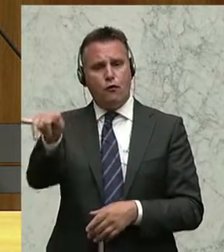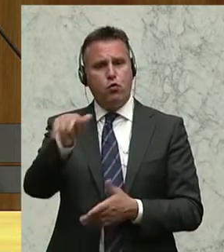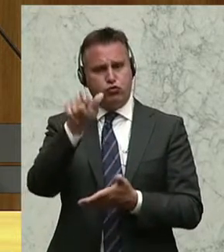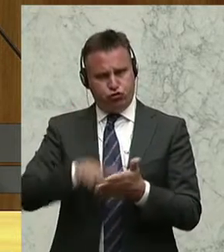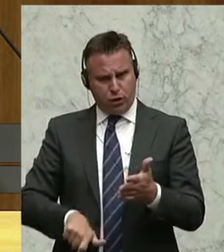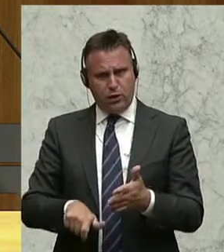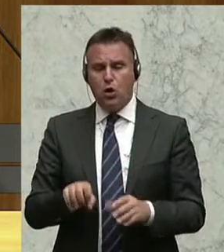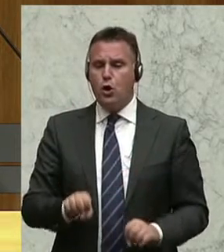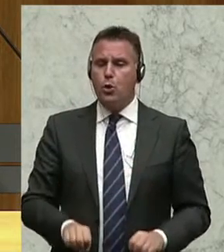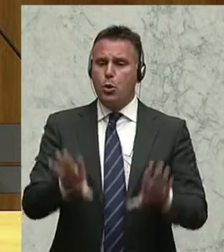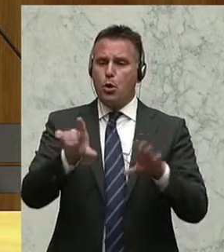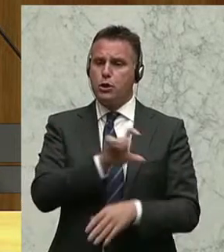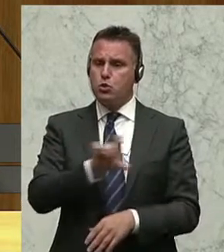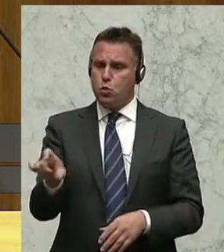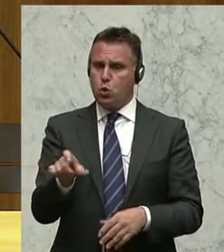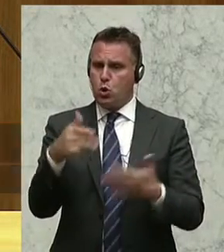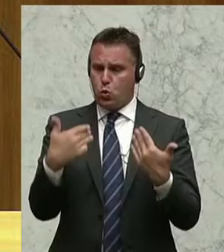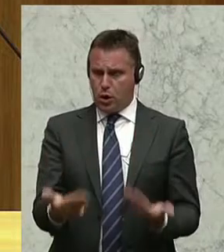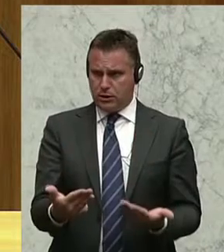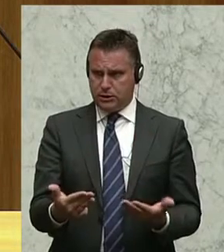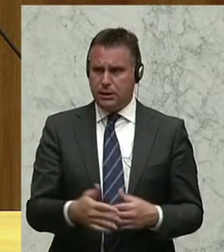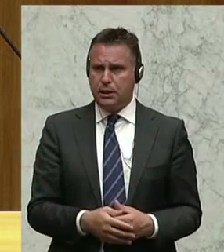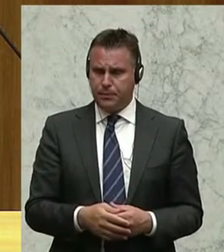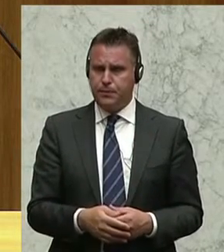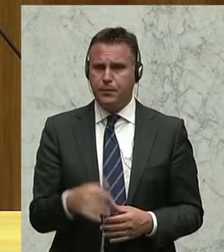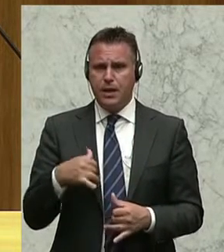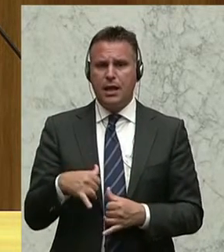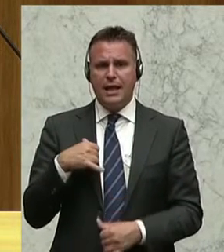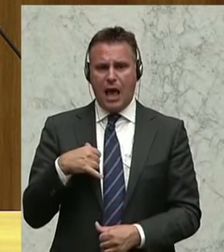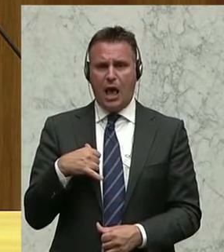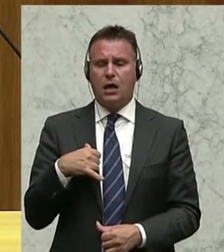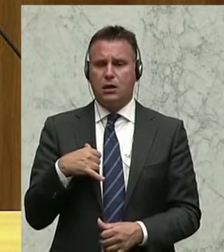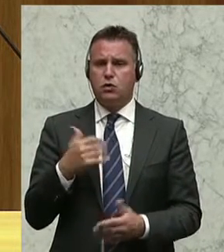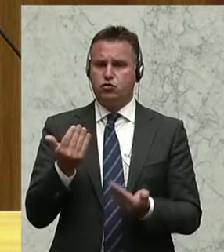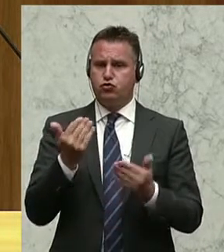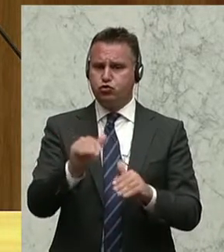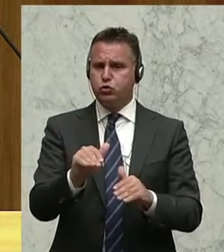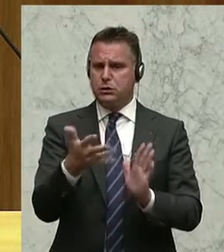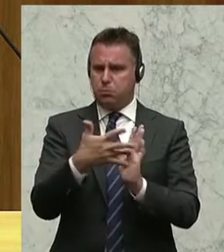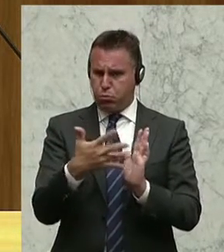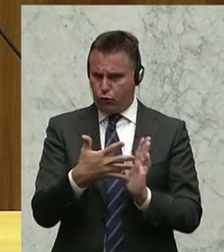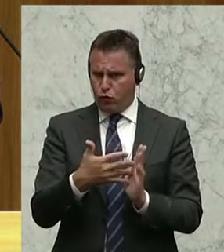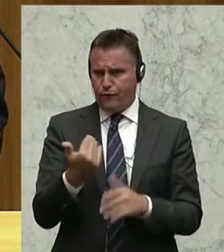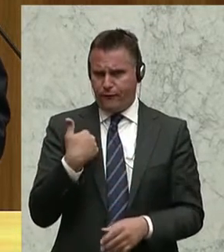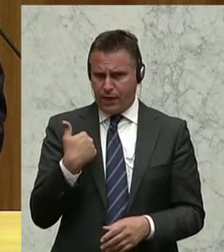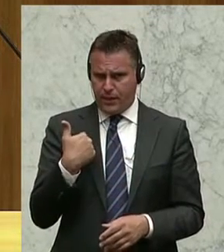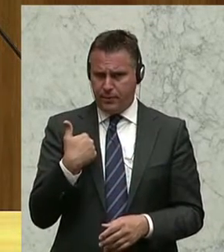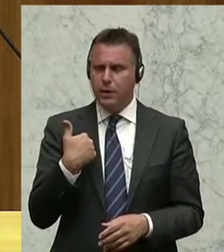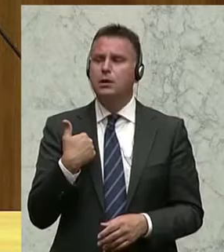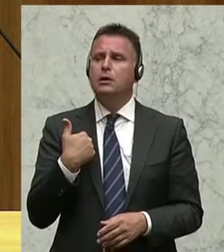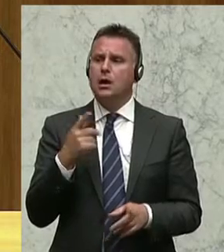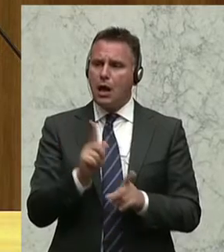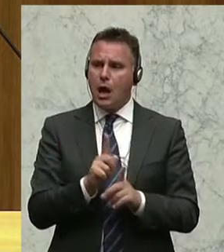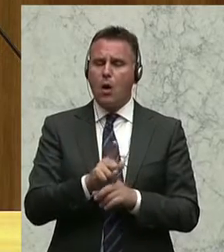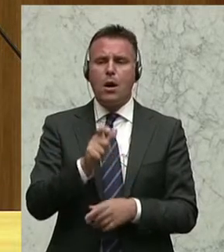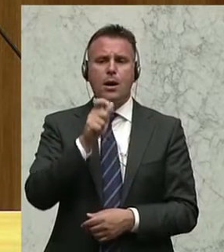1990 habe ich die Jagdschutzprüfung gemacht und gleichzeitig